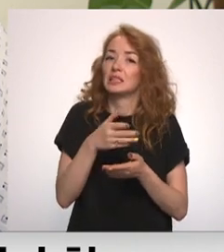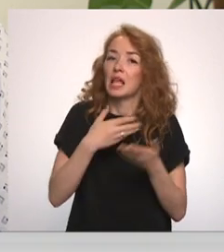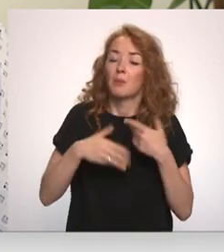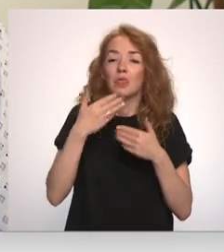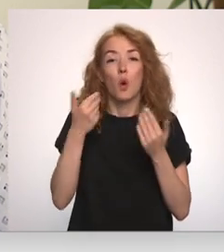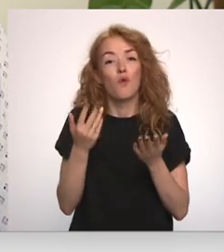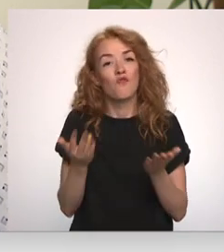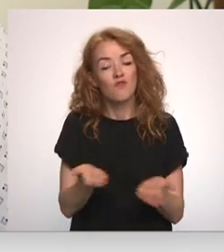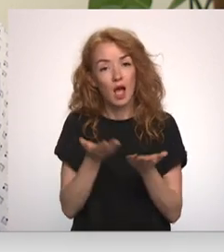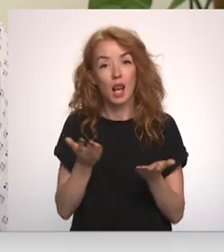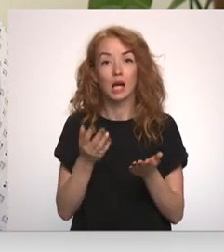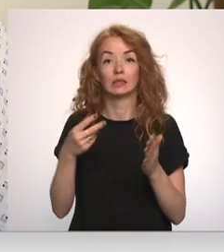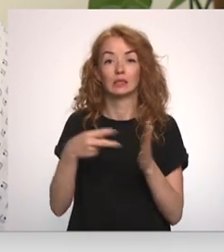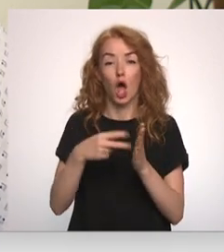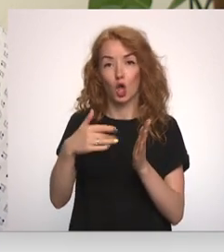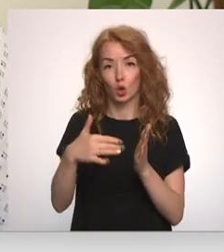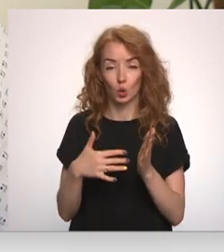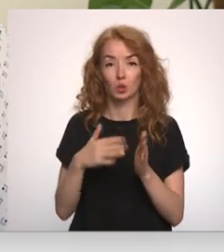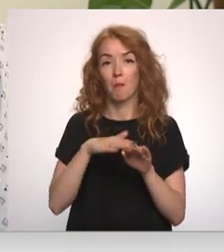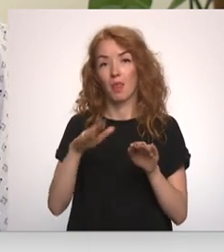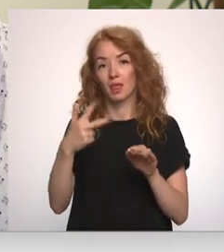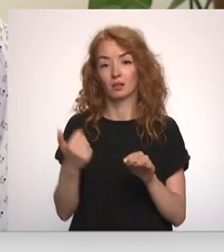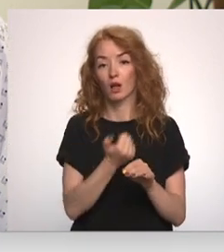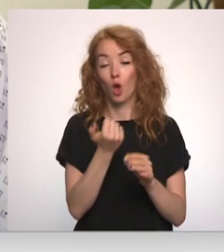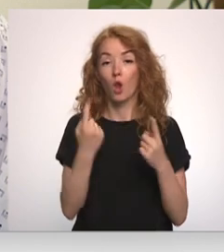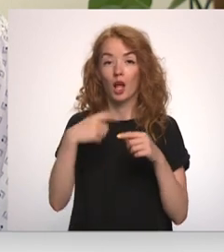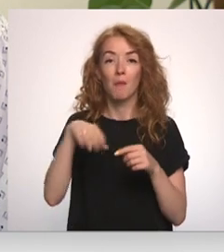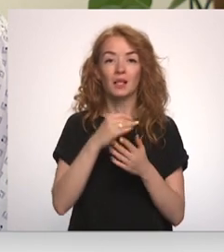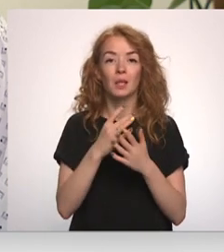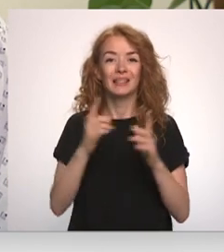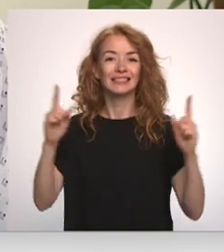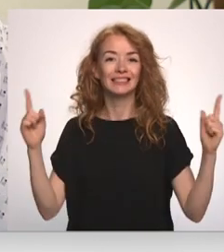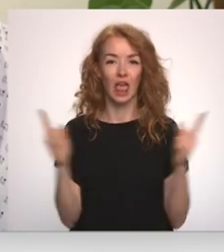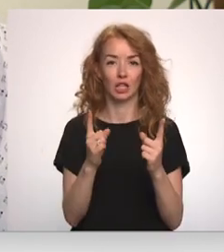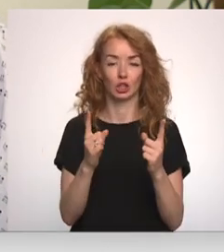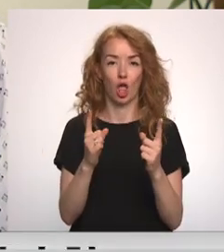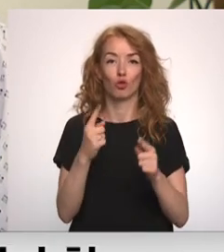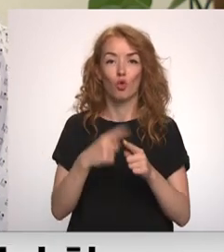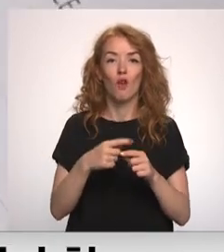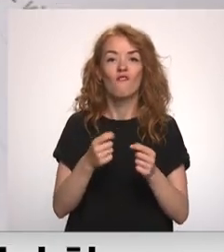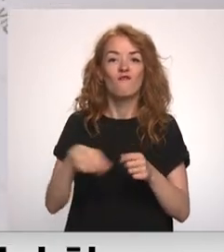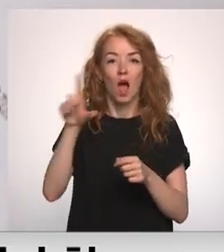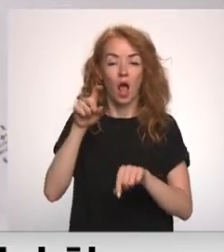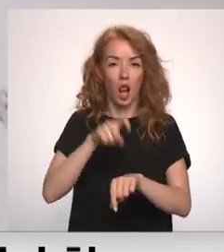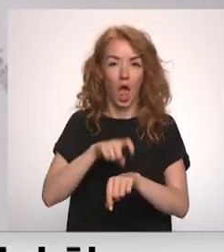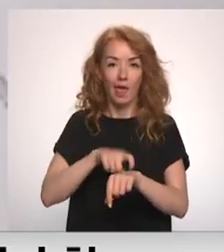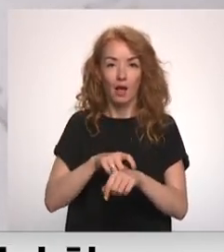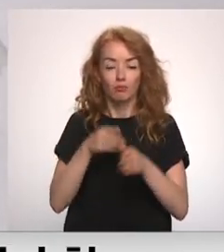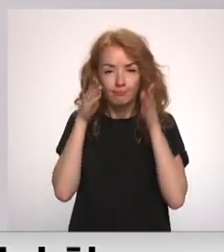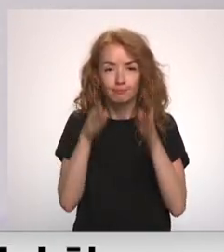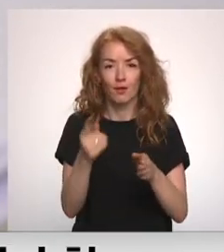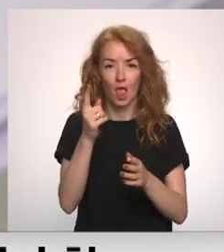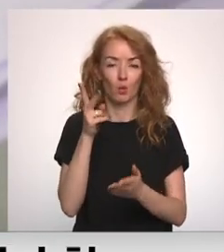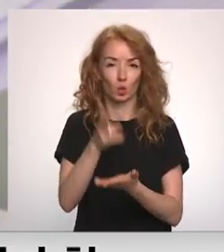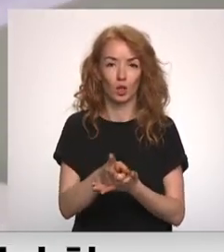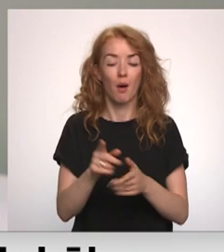Saturs ir pēdējo trīs gadu laikā, mēs esam saīsinājuši saturu. Līdz ar to, teiksim, varbūt ir vairāk laika vienam uzdevumam, mēs esam